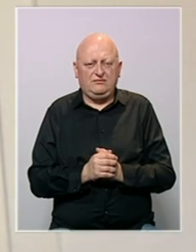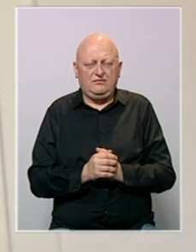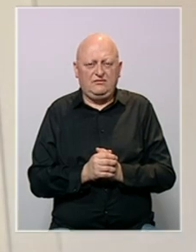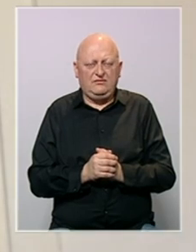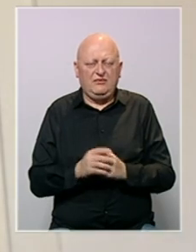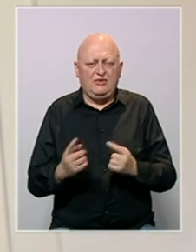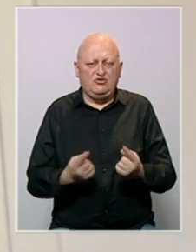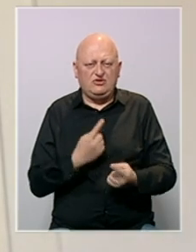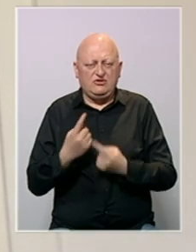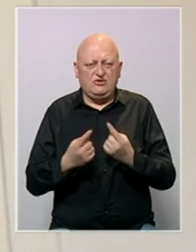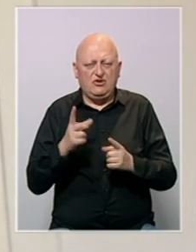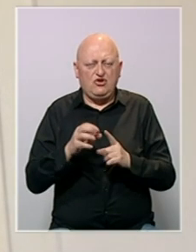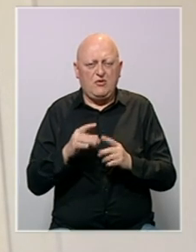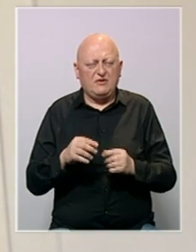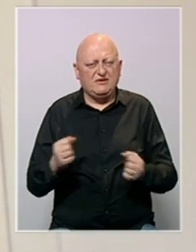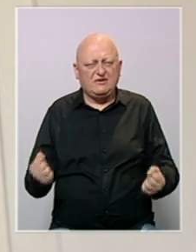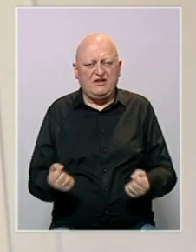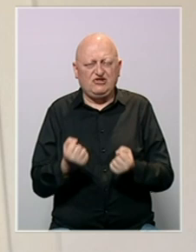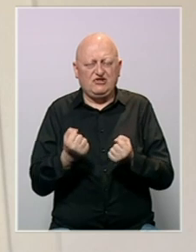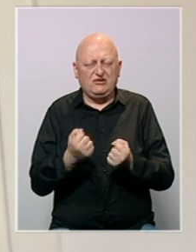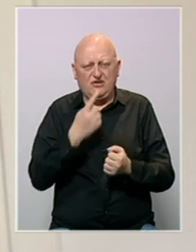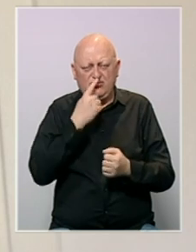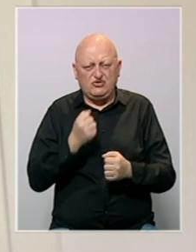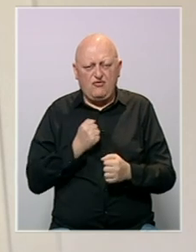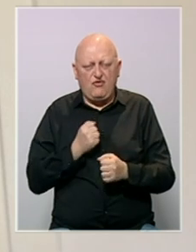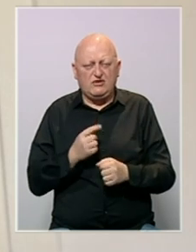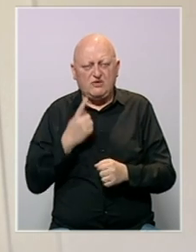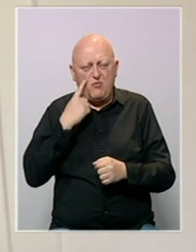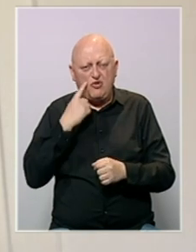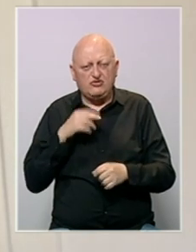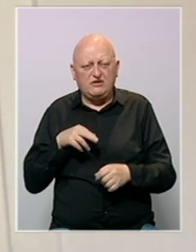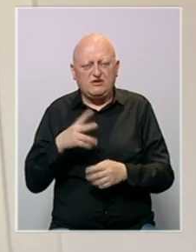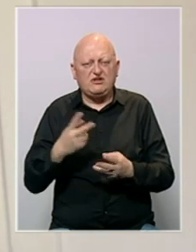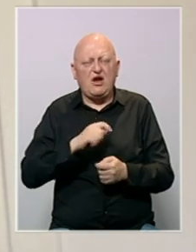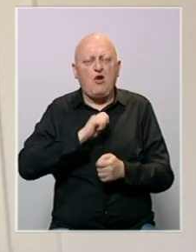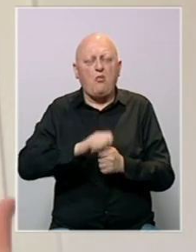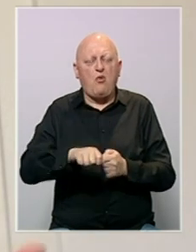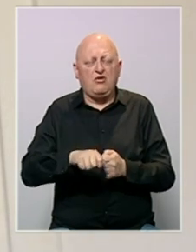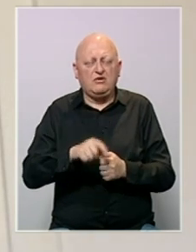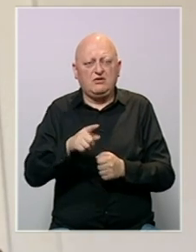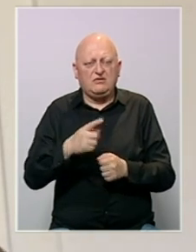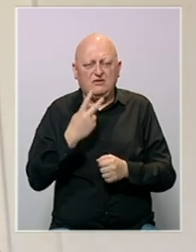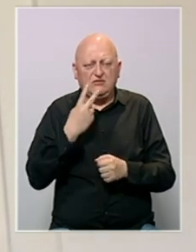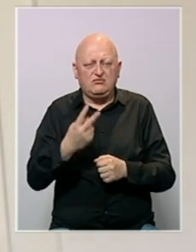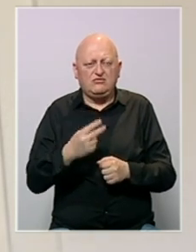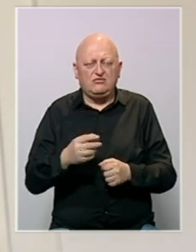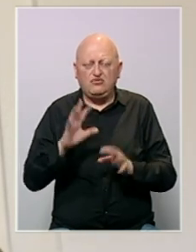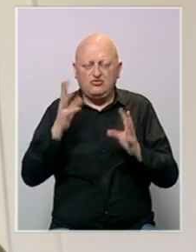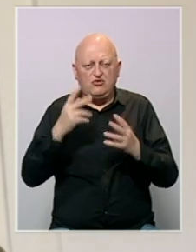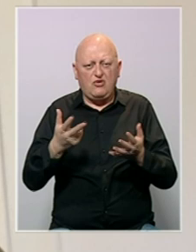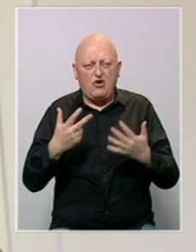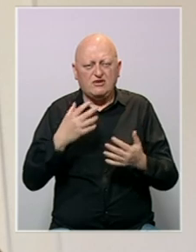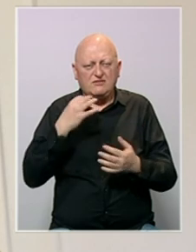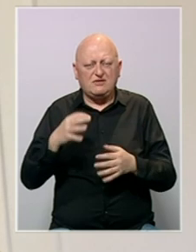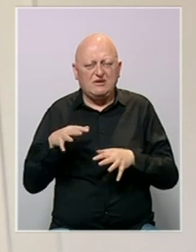Situacija u Donbasu je i dalje veoma teška. Ruska vojska i dalje pokušava da izađe kao povjetnik. To izgleda posebno sulu do 80.